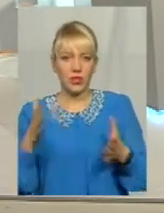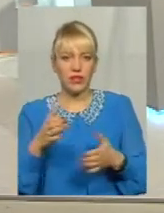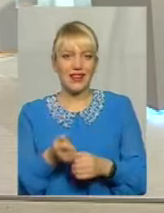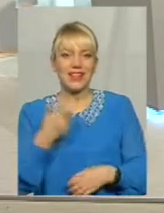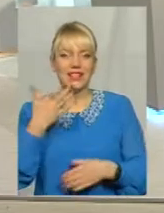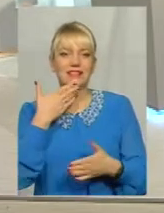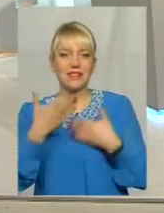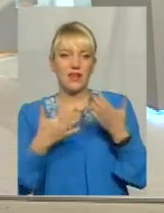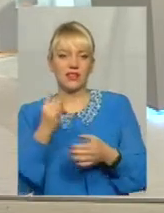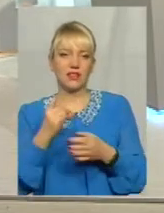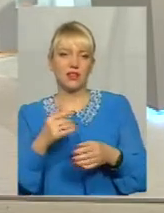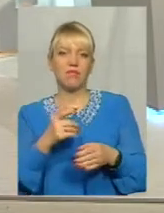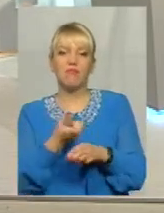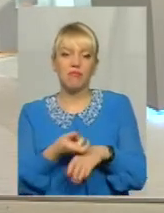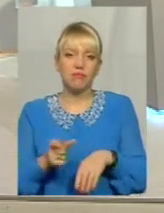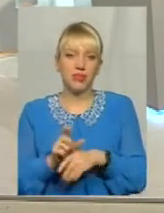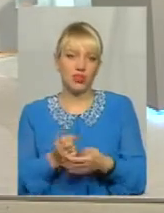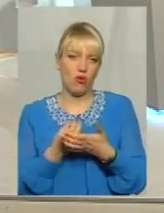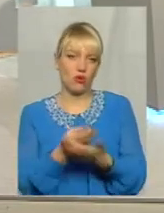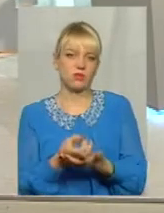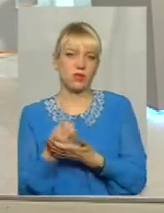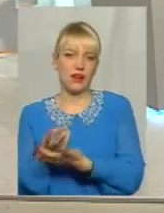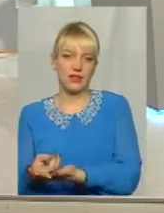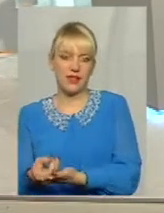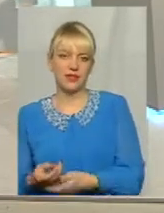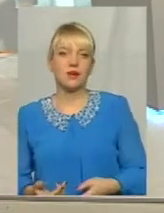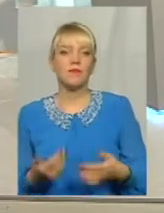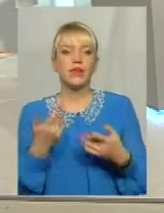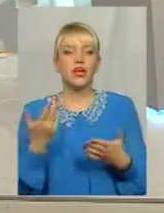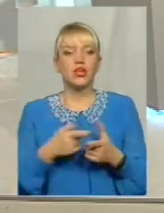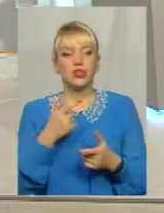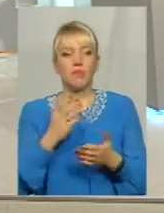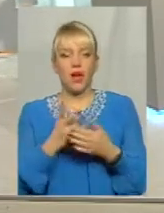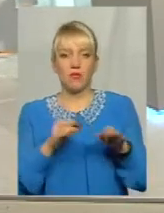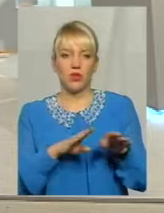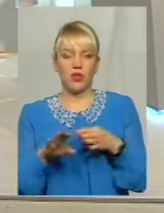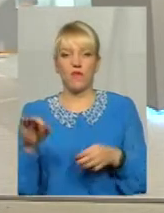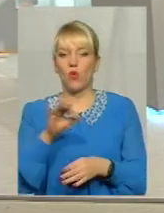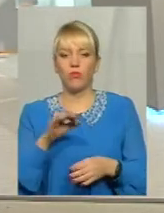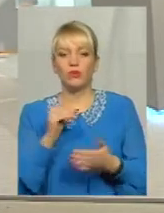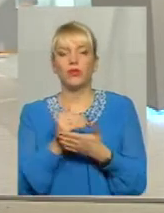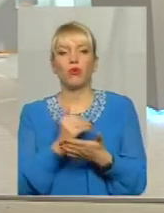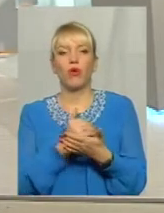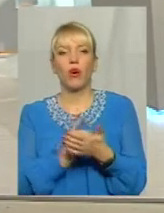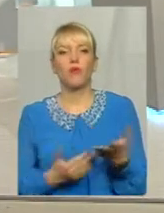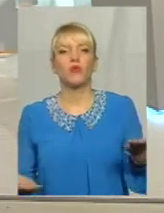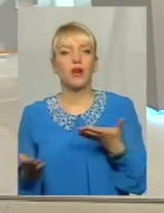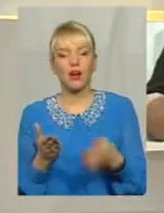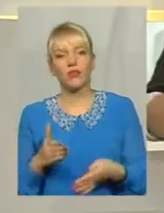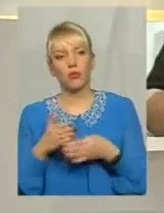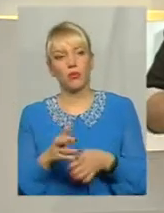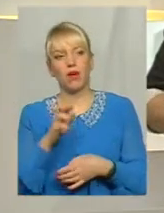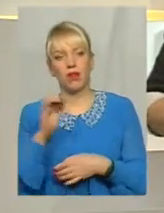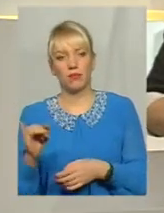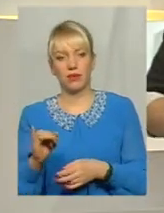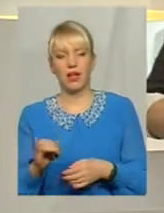кількість госпіталізації. Андрій Іванович, чи маємо сьогодні на рівні області програму, яка б допомагала